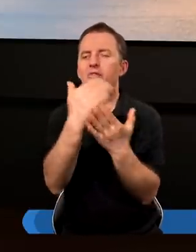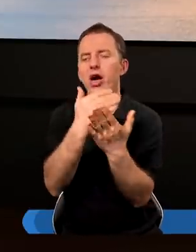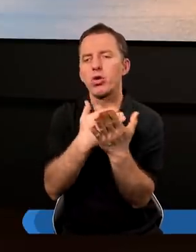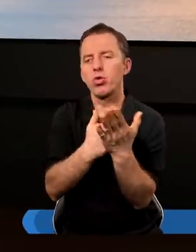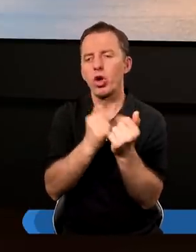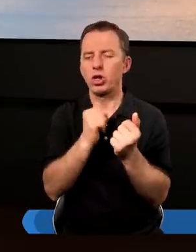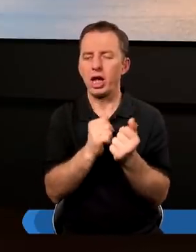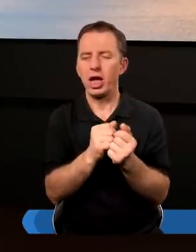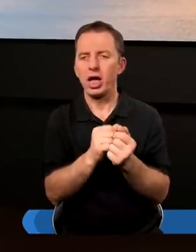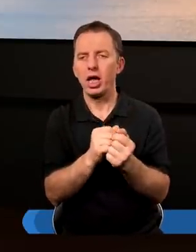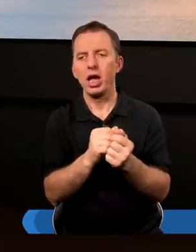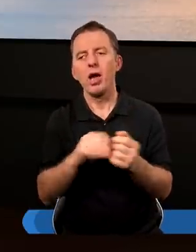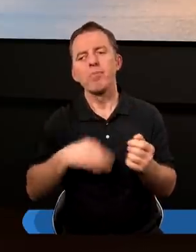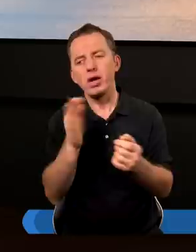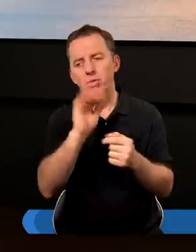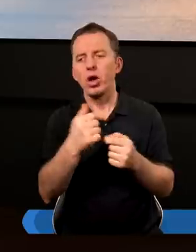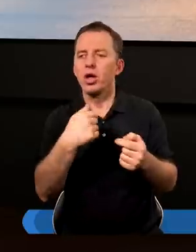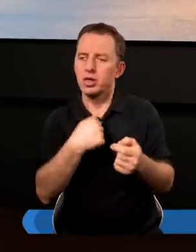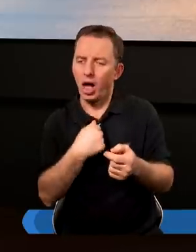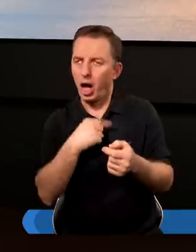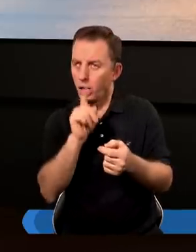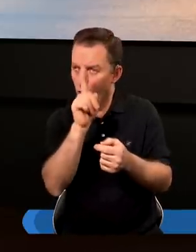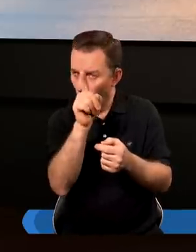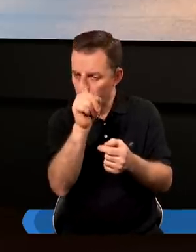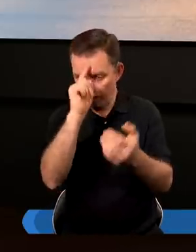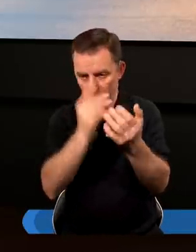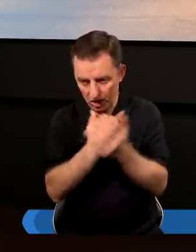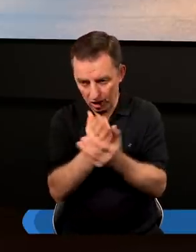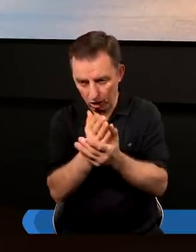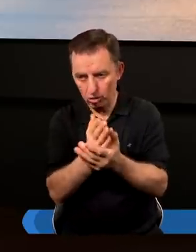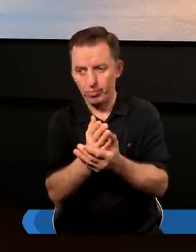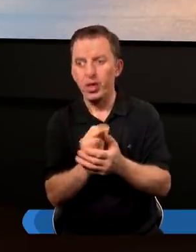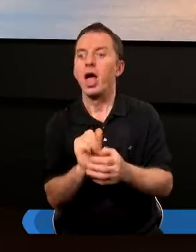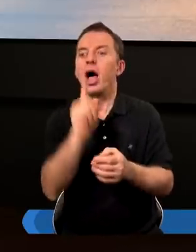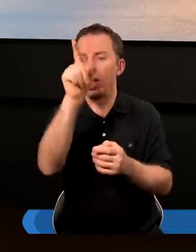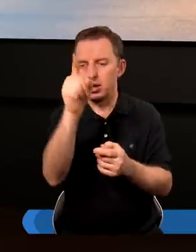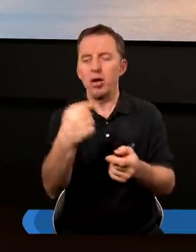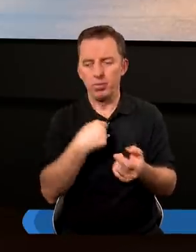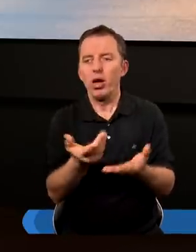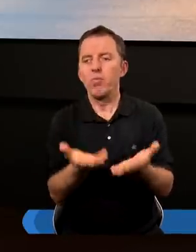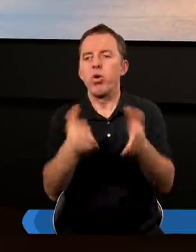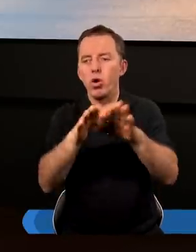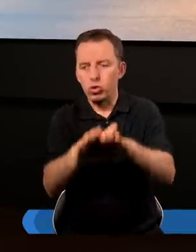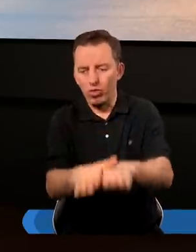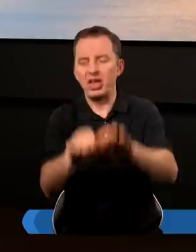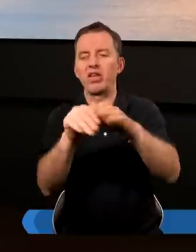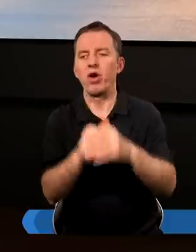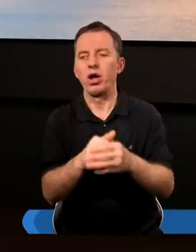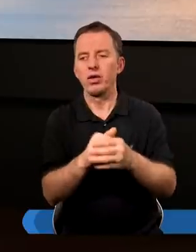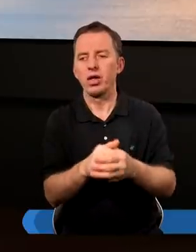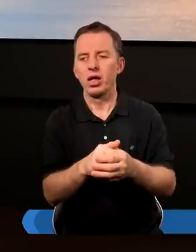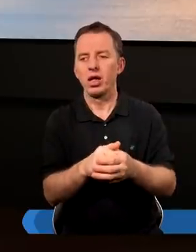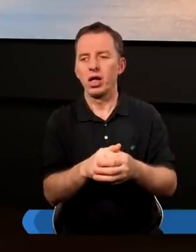warunkujący. Panie Boże, ja Tobie wierność, a Ty mi błogosławieństwo.